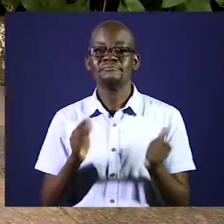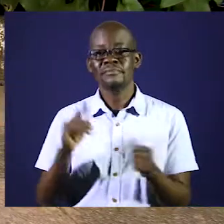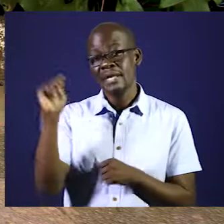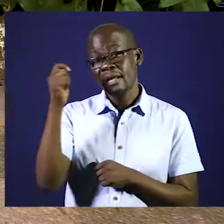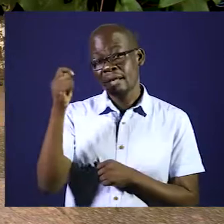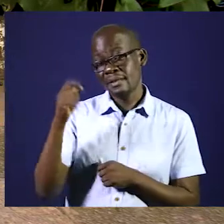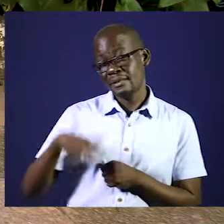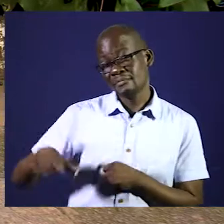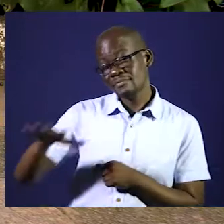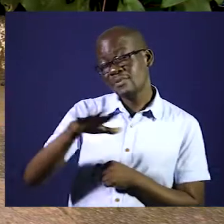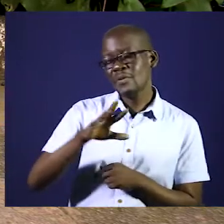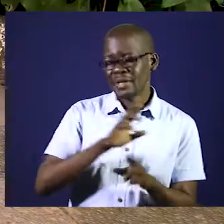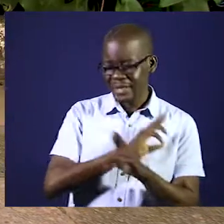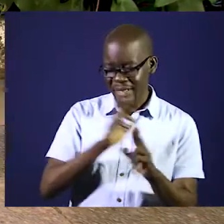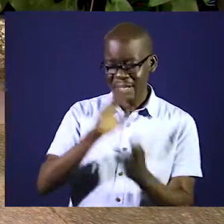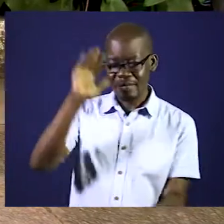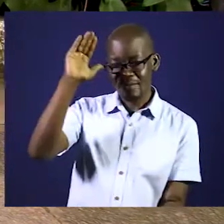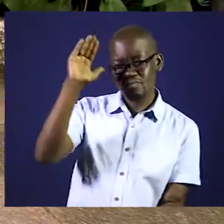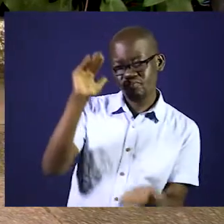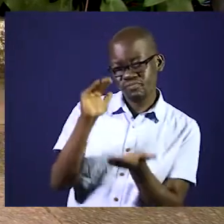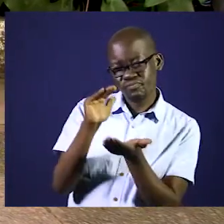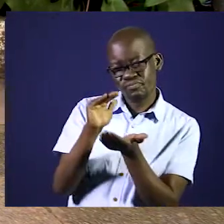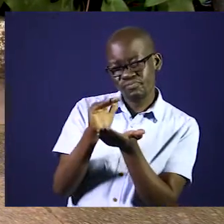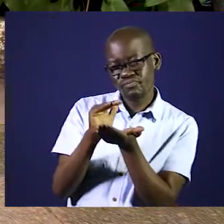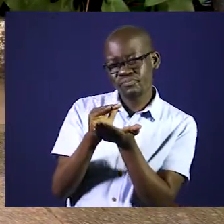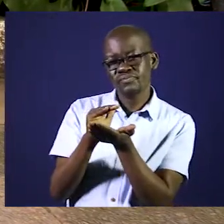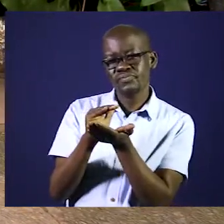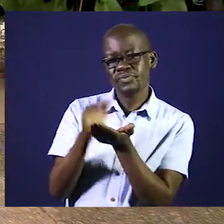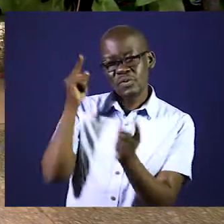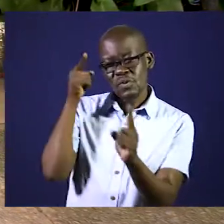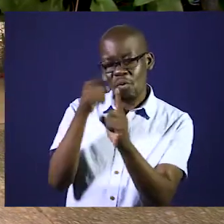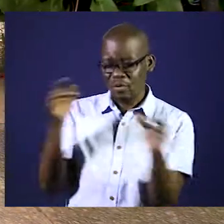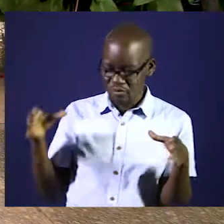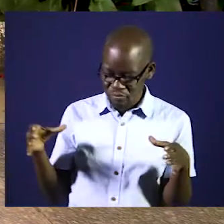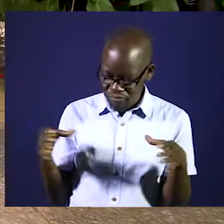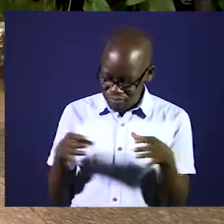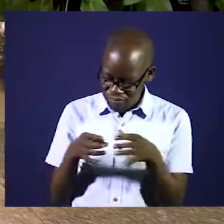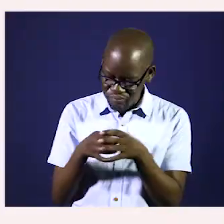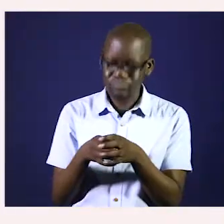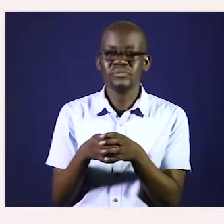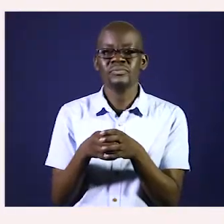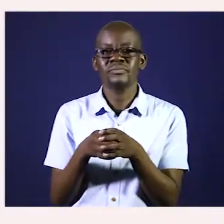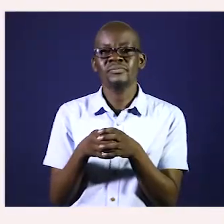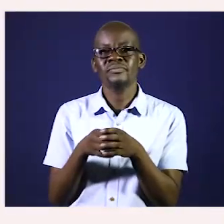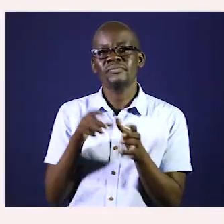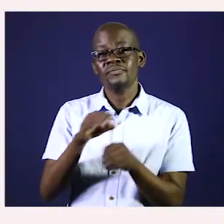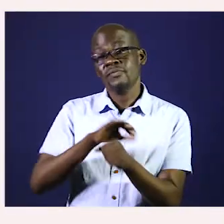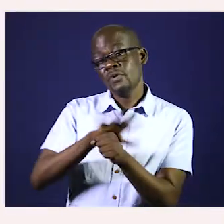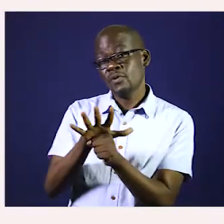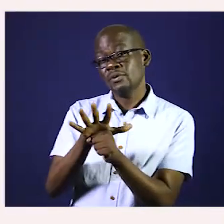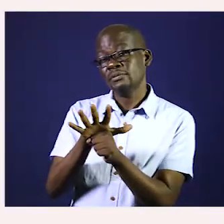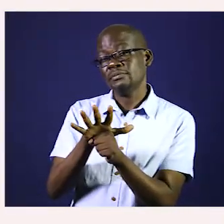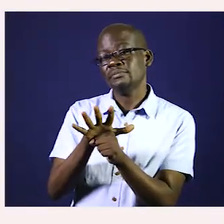Kama taifa, tuko mbioni katika kuwai maambukizi ya virusi vya corona, katika jitihada ya kupunguza kasi ya maambukizi ya